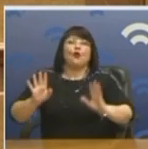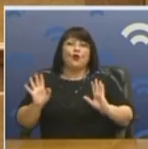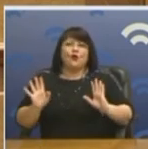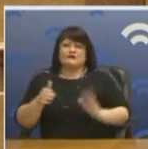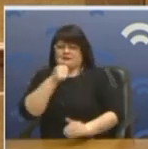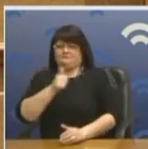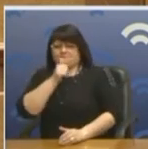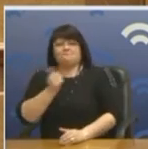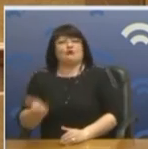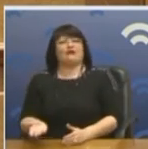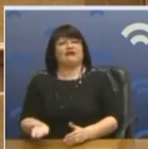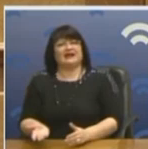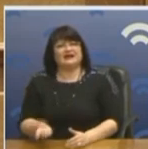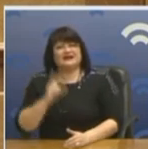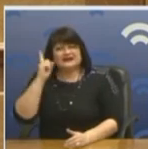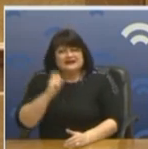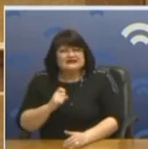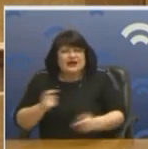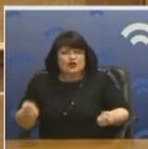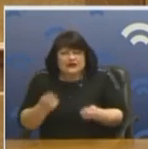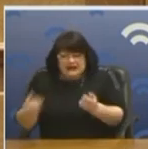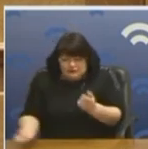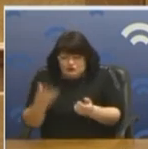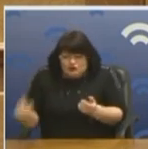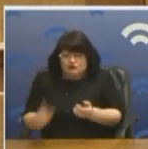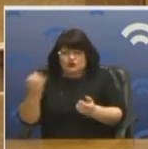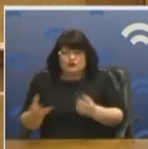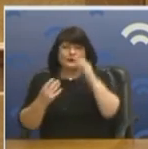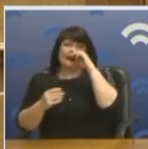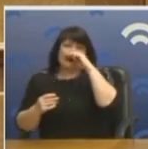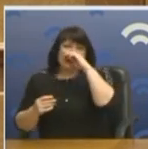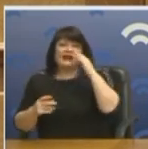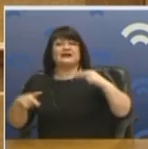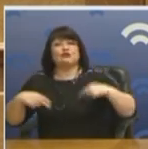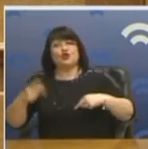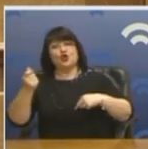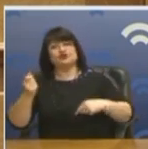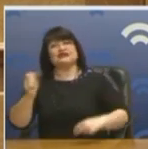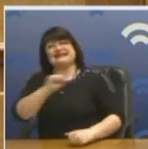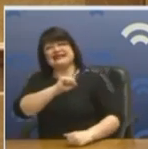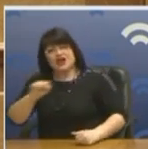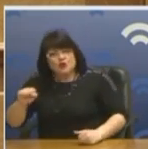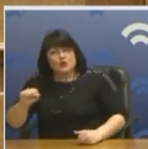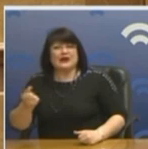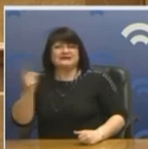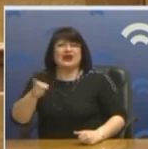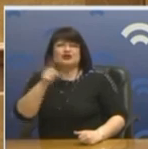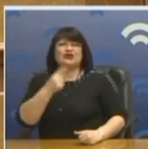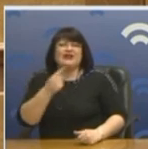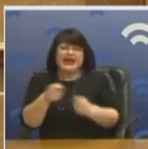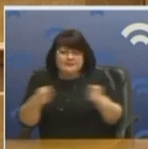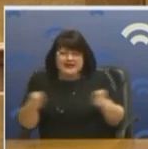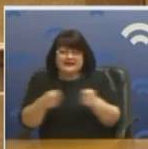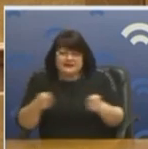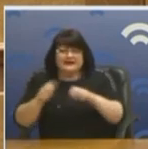ιστορία. Ξέρω ότι κάθε μέρα θα βγαίνει ένας υπουργός, θα μην είναι κάτι καινούριο. Θα βγαίνει ο κύριος Ταϊκούρας, κύριος Γεωργιάδης, θα λέει κάτι καινούριο, καινούριο μέτρο. Γιατί δεν τα βγάζετε